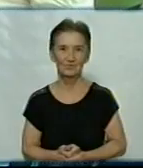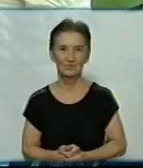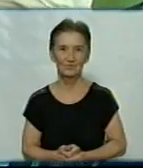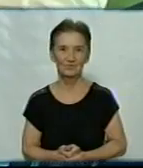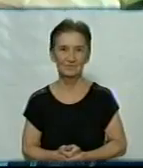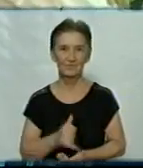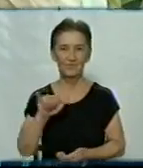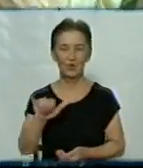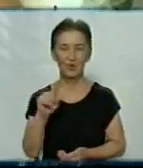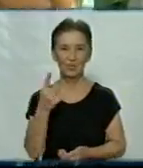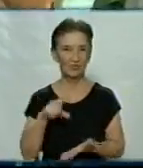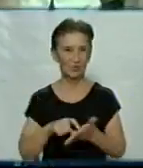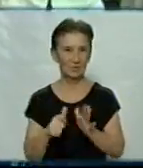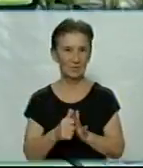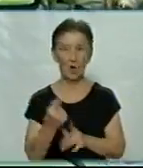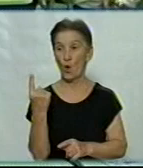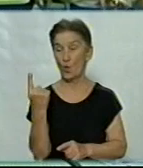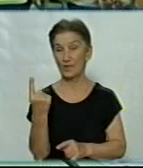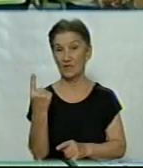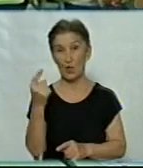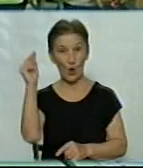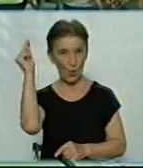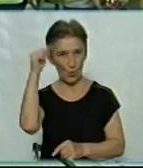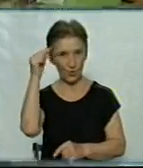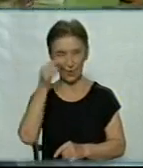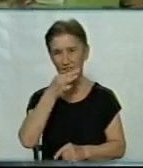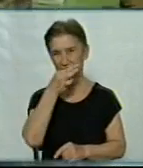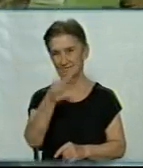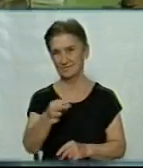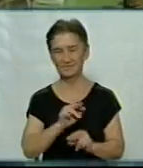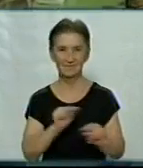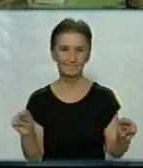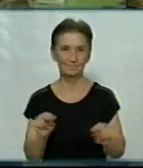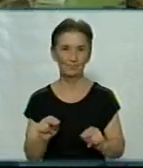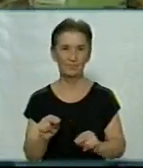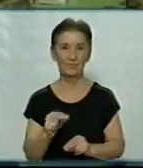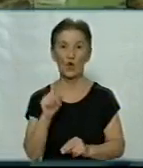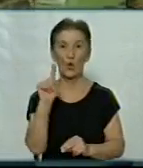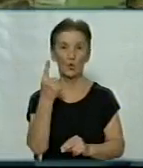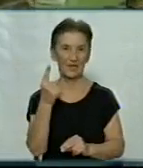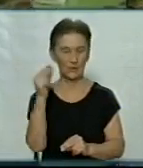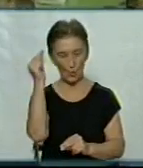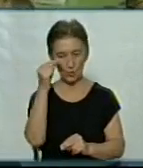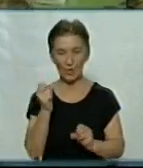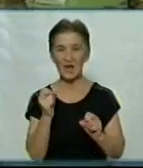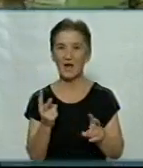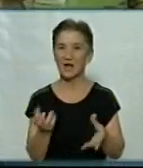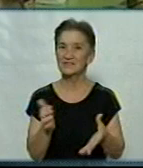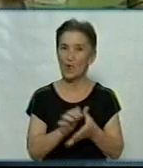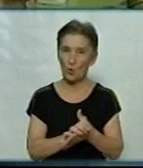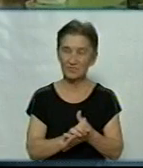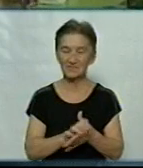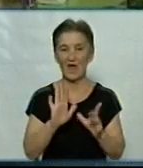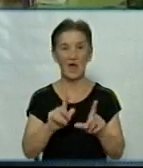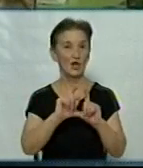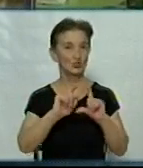У першокласників сьогодні один урок, каже вчителька Алла Платон. Один урок, як знайомство зі школою, з правилами. І у